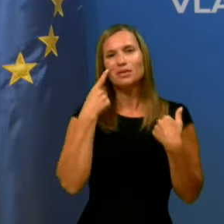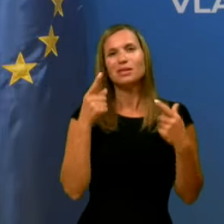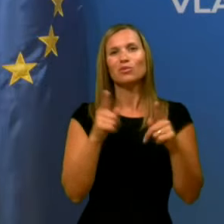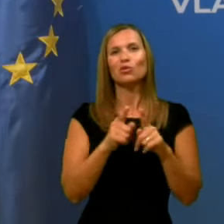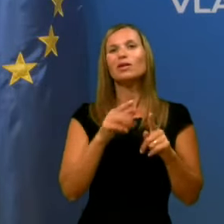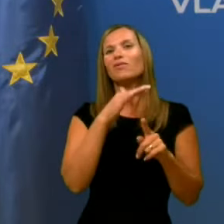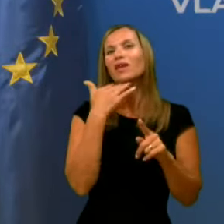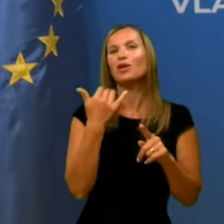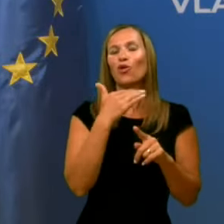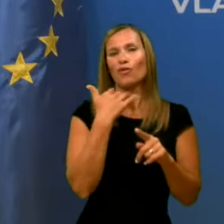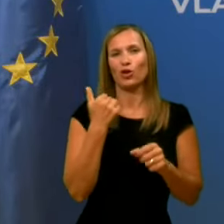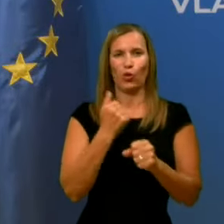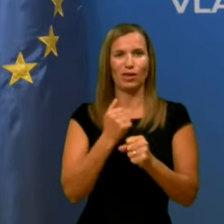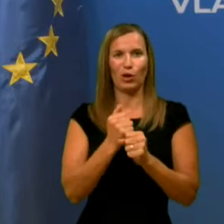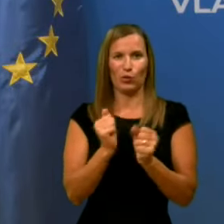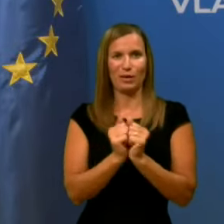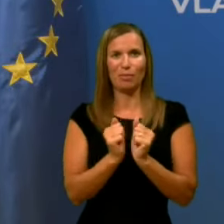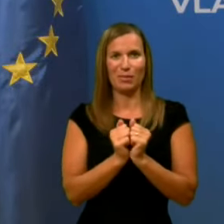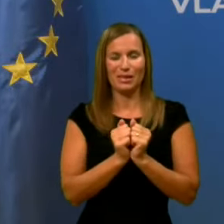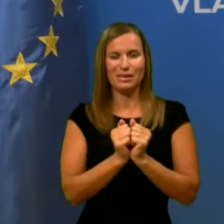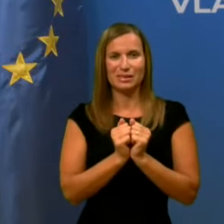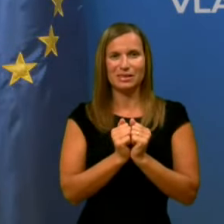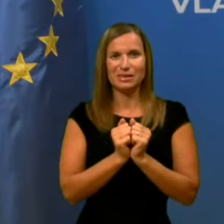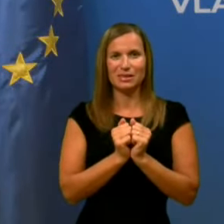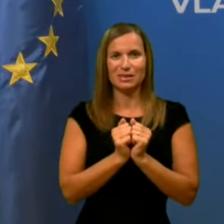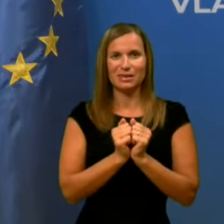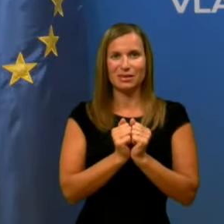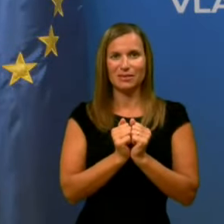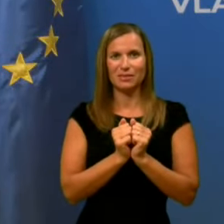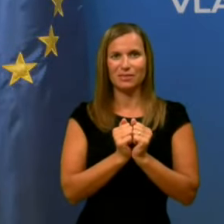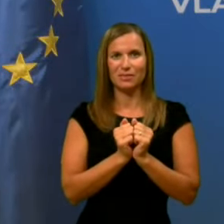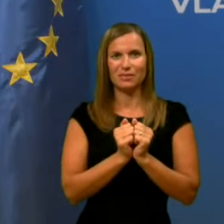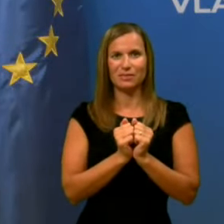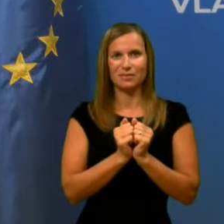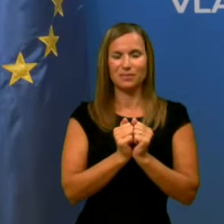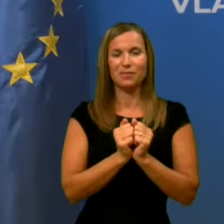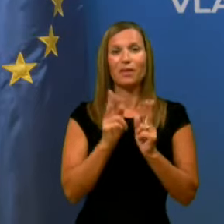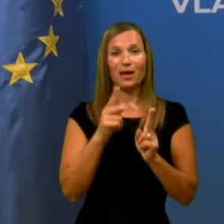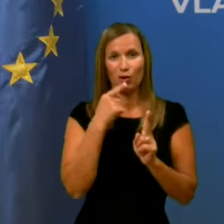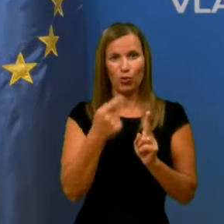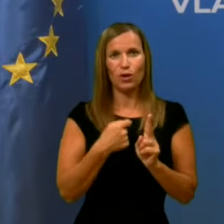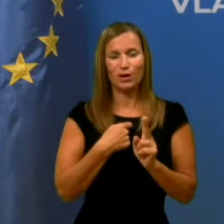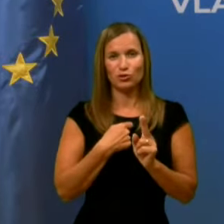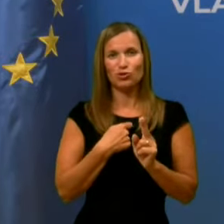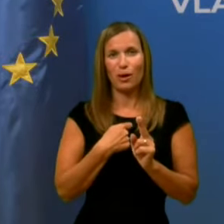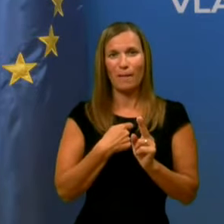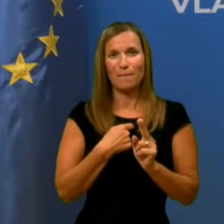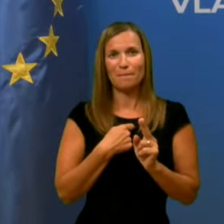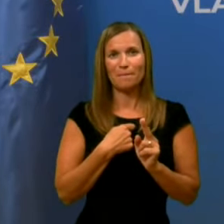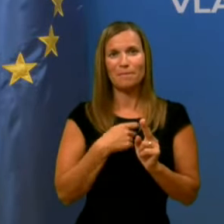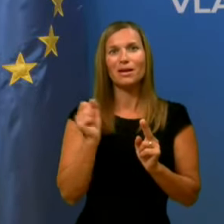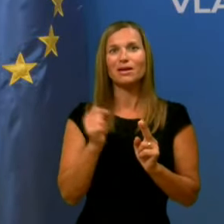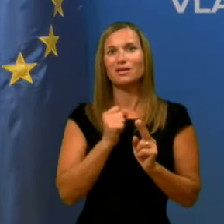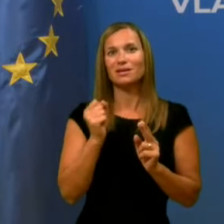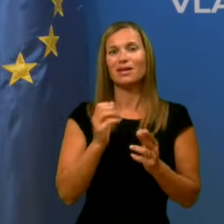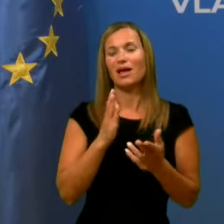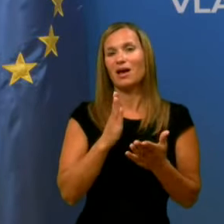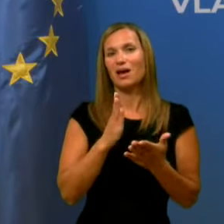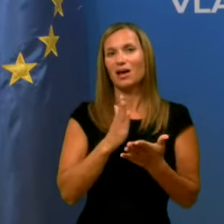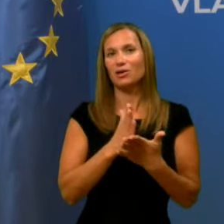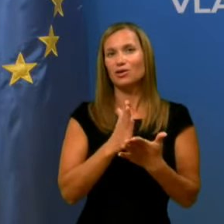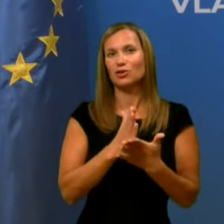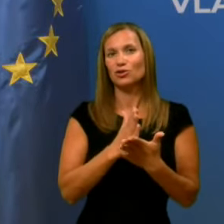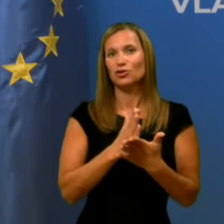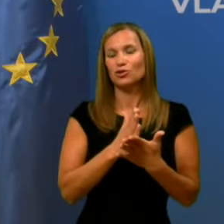veliko delovnih mest in sicer lahko rečem, da že po PKP1,